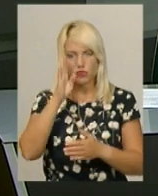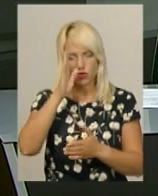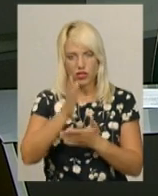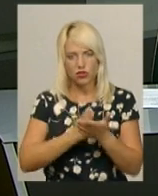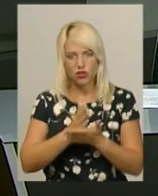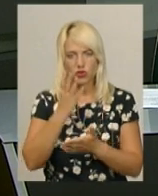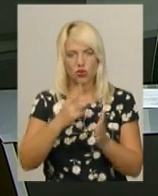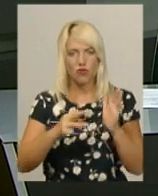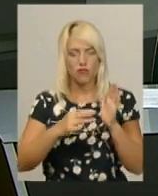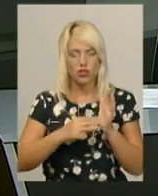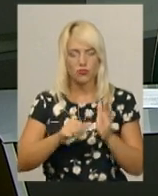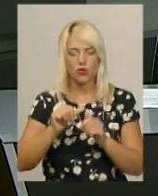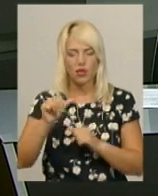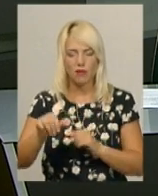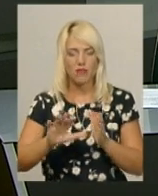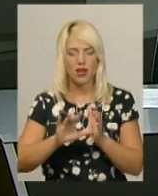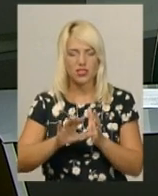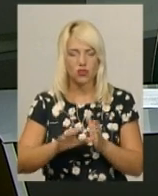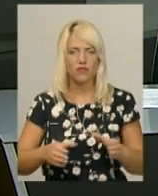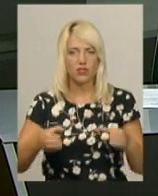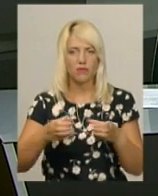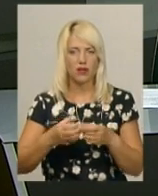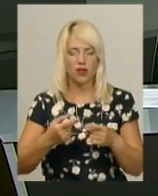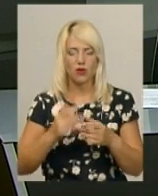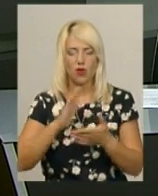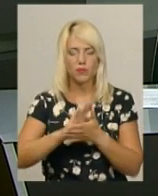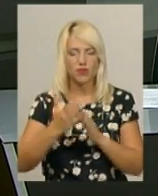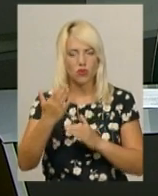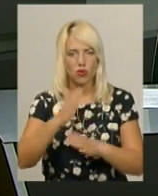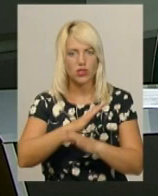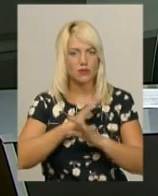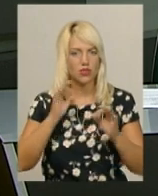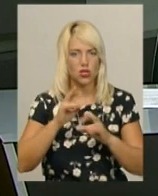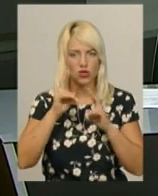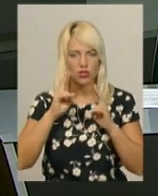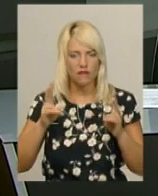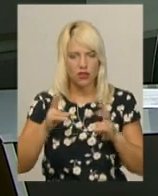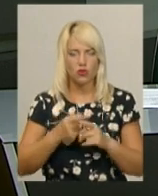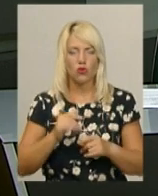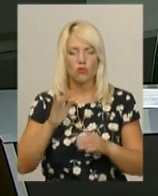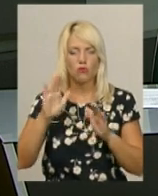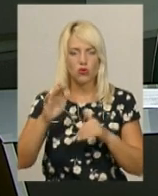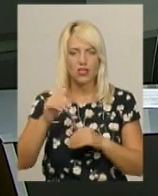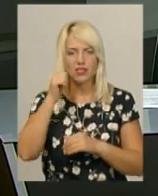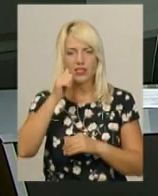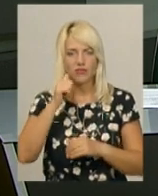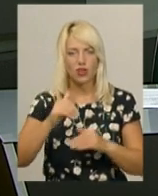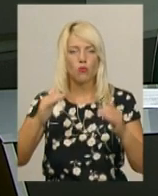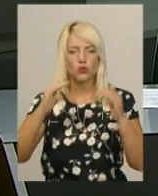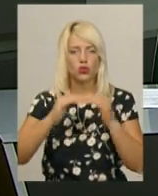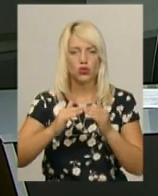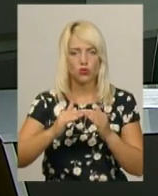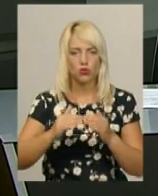механізованій бригаді. Про обставини його смерті нічого не відомо. Прощатимуться із військовослужбовцем завтра в міському будинку офіцерів.